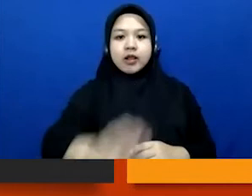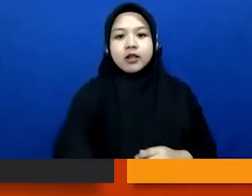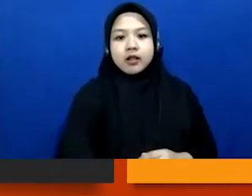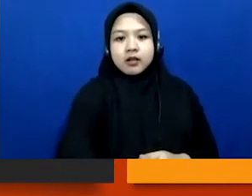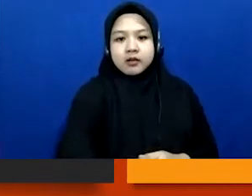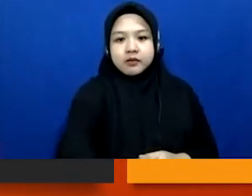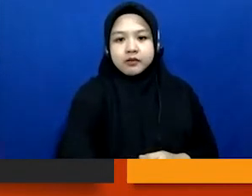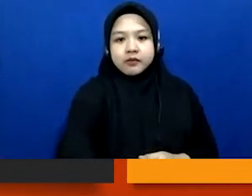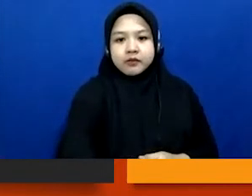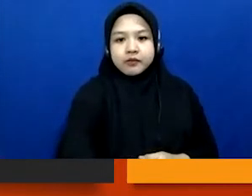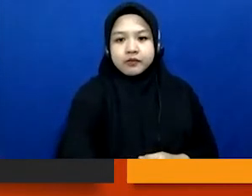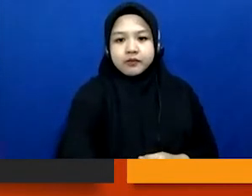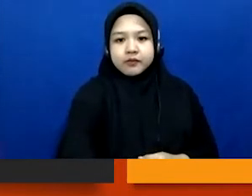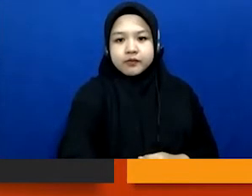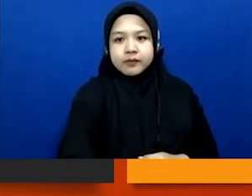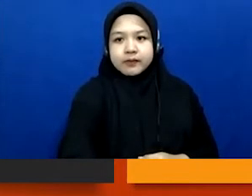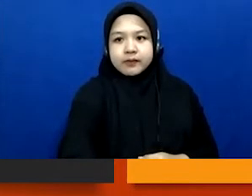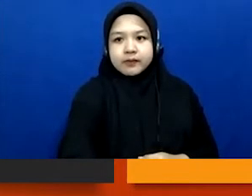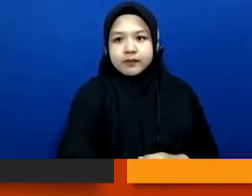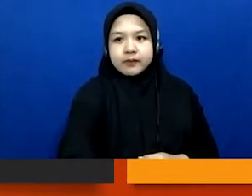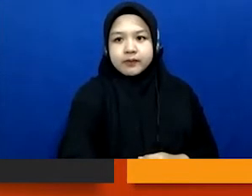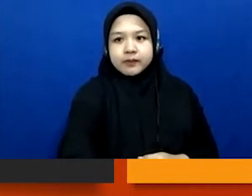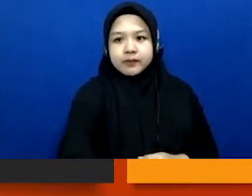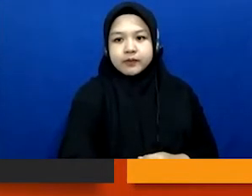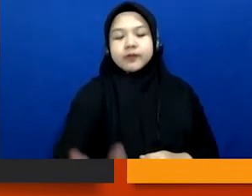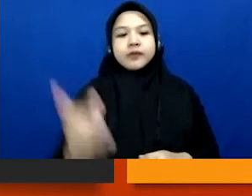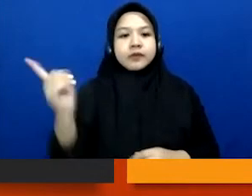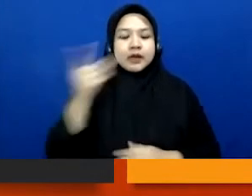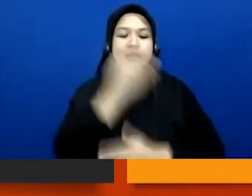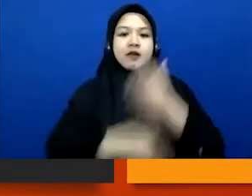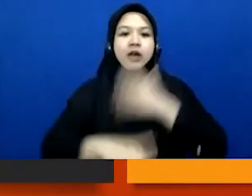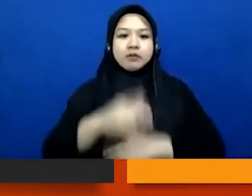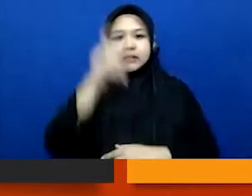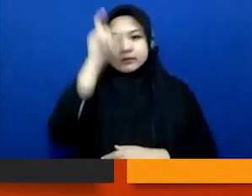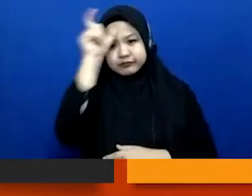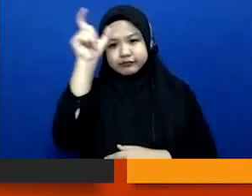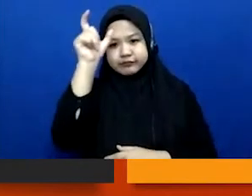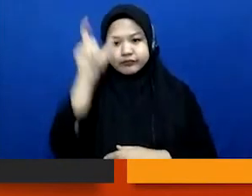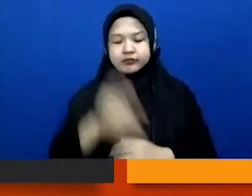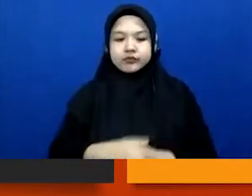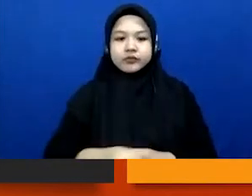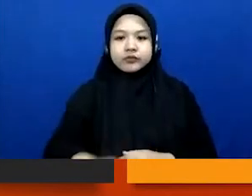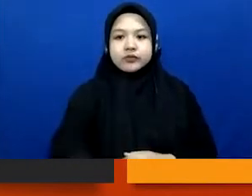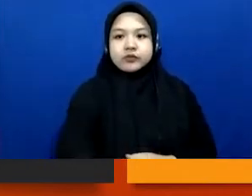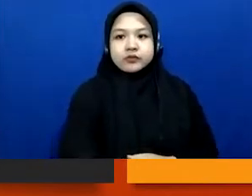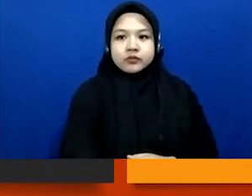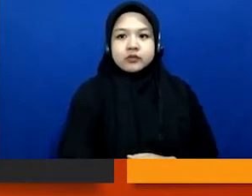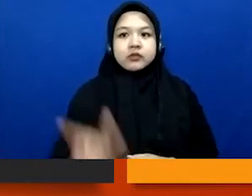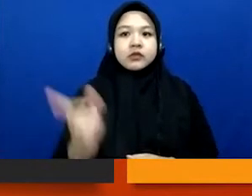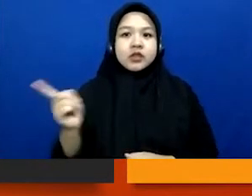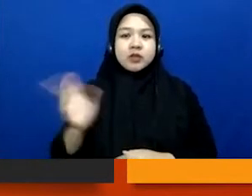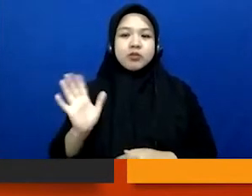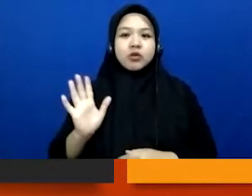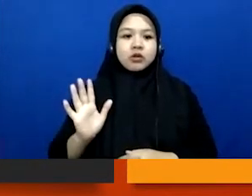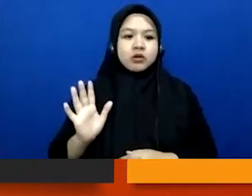Dia adalah defable, dia tradasi mental. Di sini dikisahkan ya, ini bukan ambien,